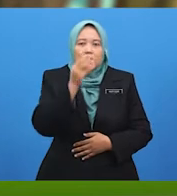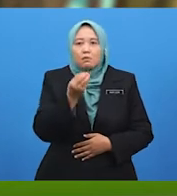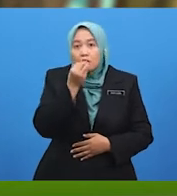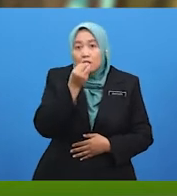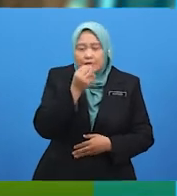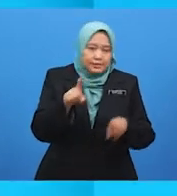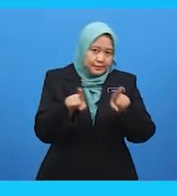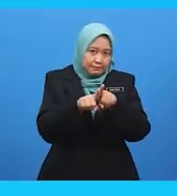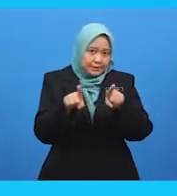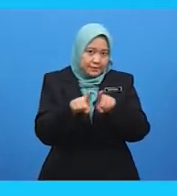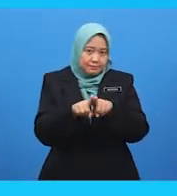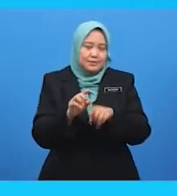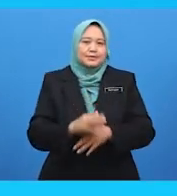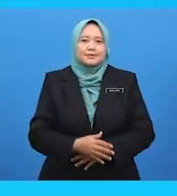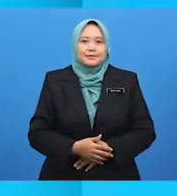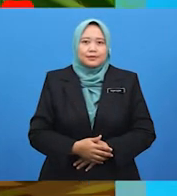lagi.